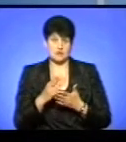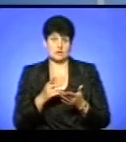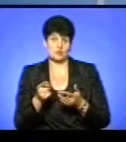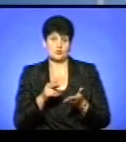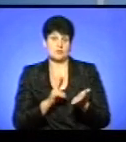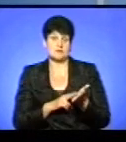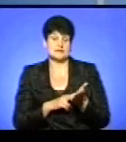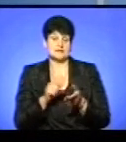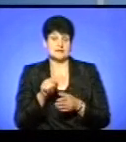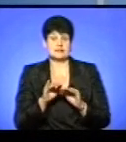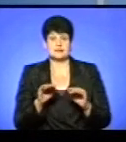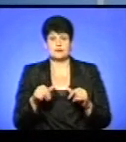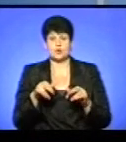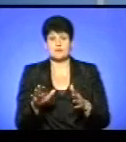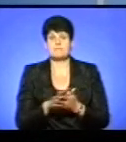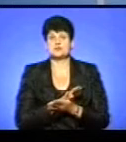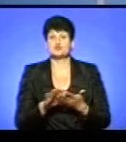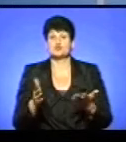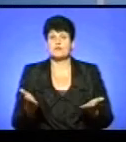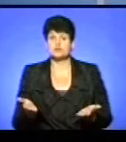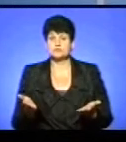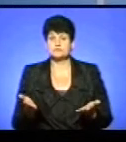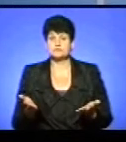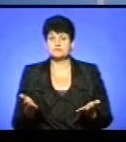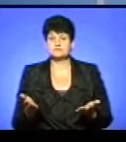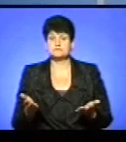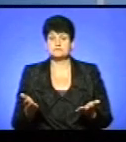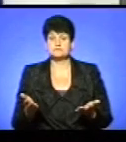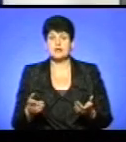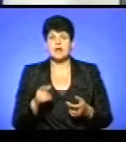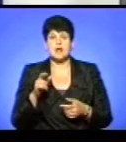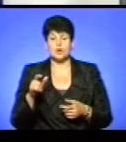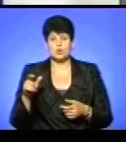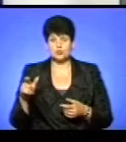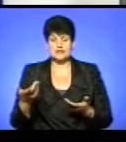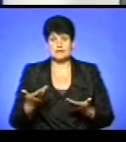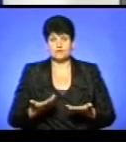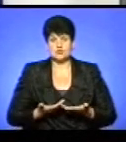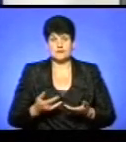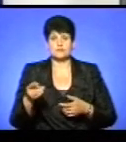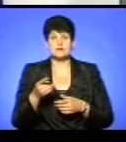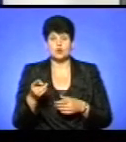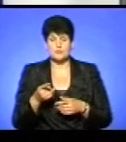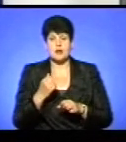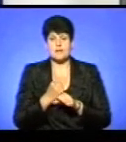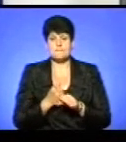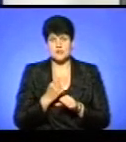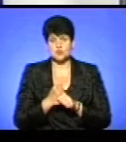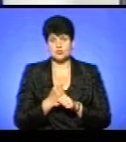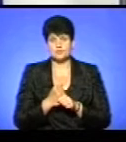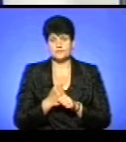прописку і їхні діти ходять безкоштовно. Тобто, люди, які проживають в Тернополі, але працюють